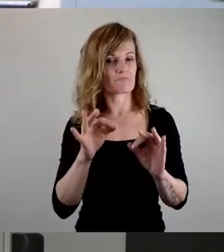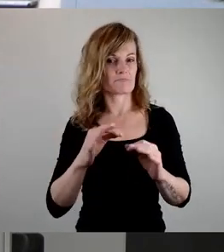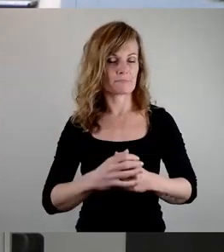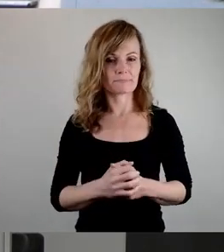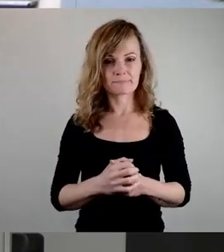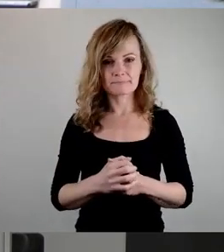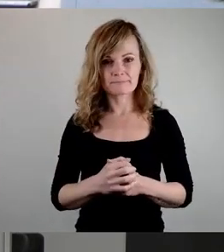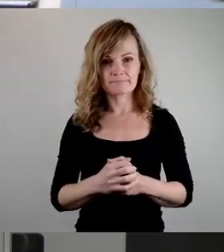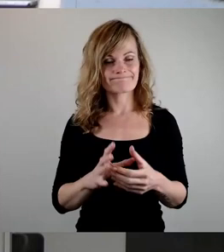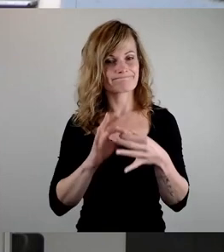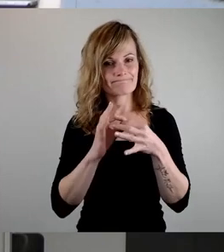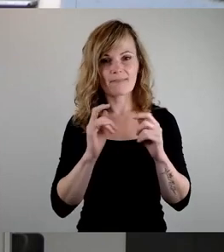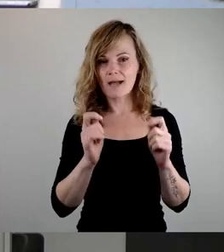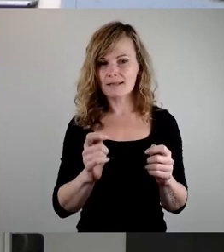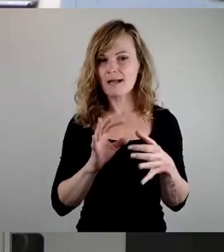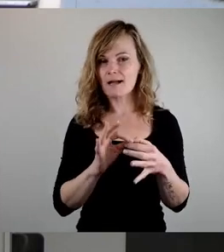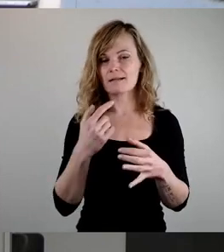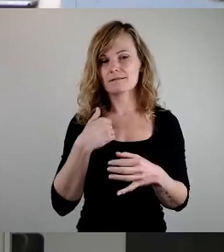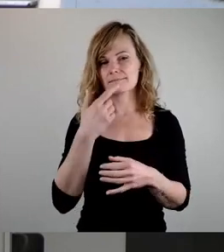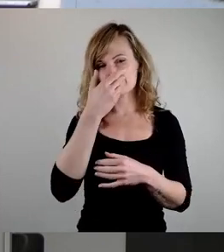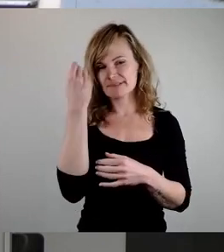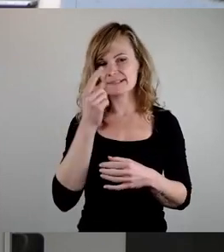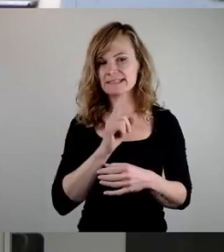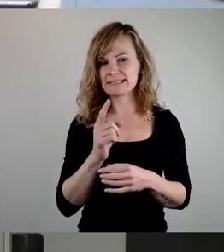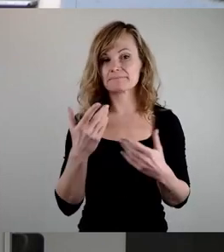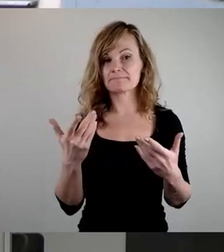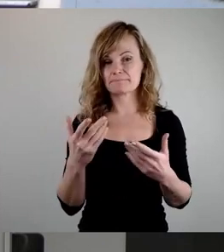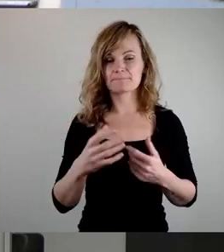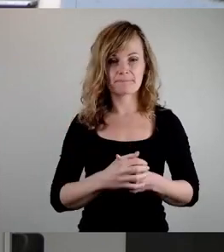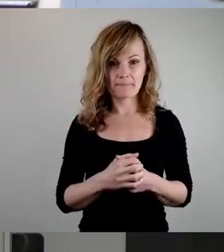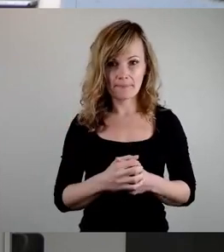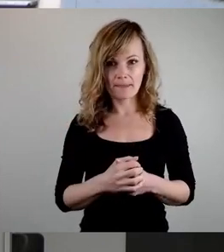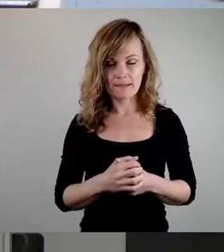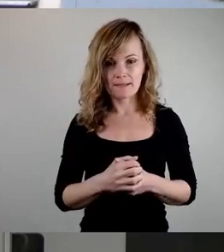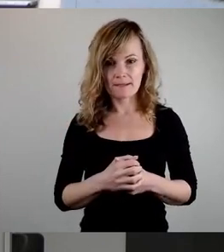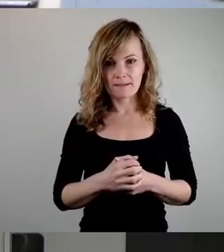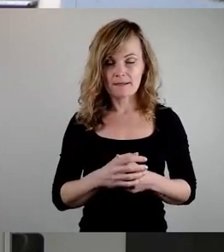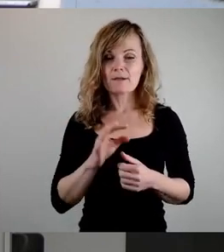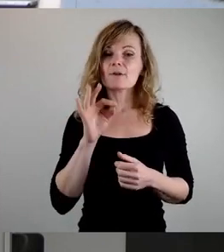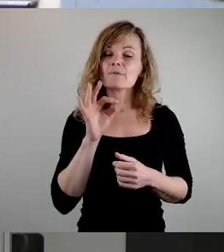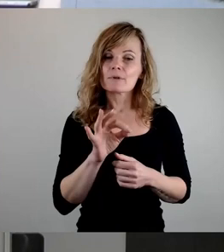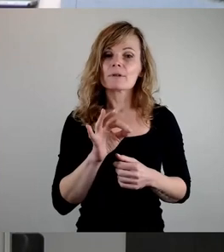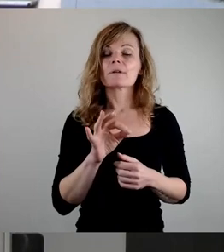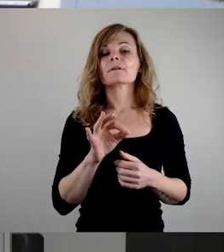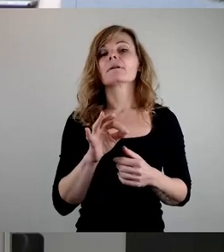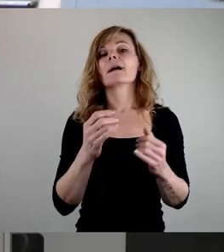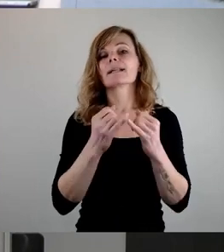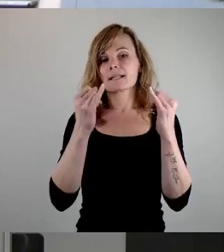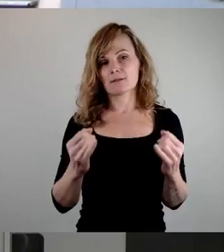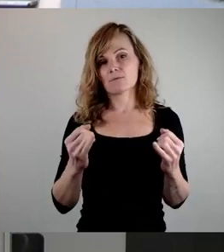müssen wir aber Folgendes bedenken. Es gibt für die Einrichtungen klare Voraussetzungen.